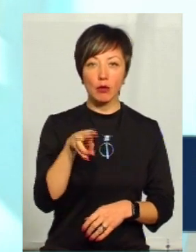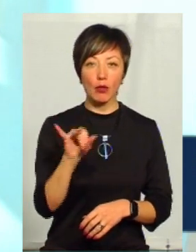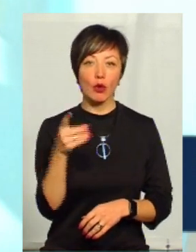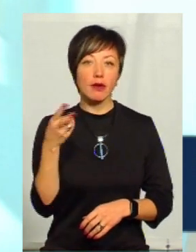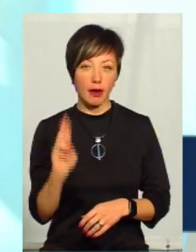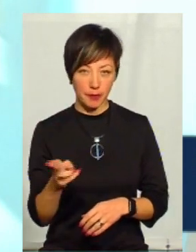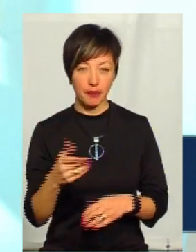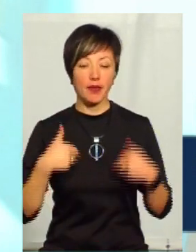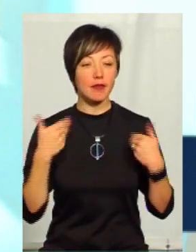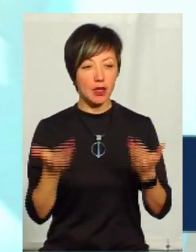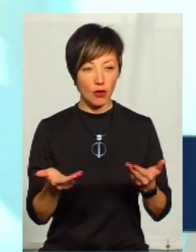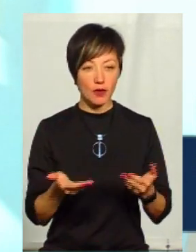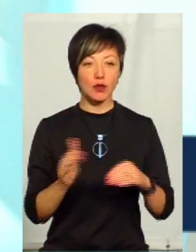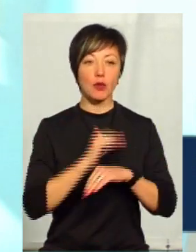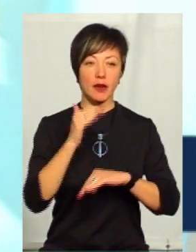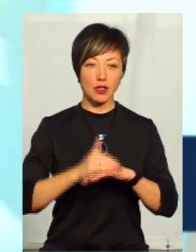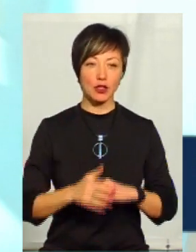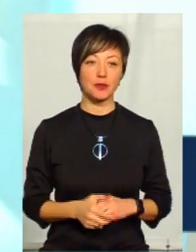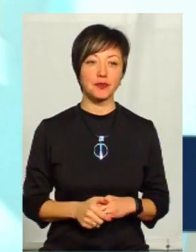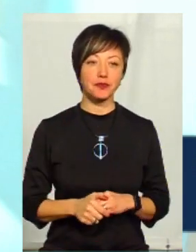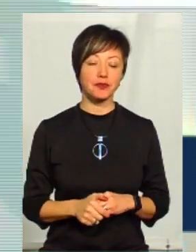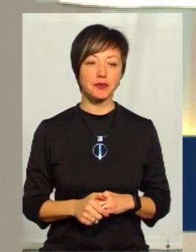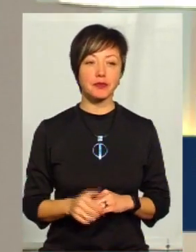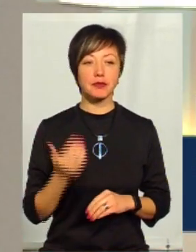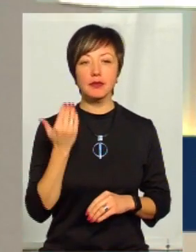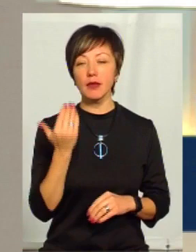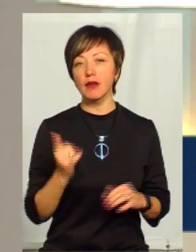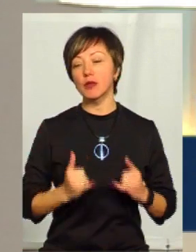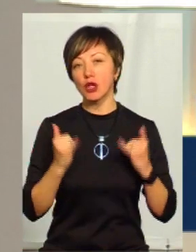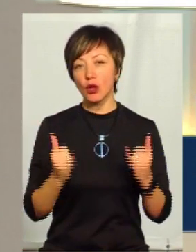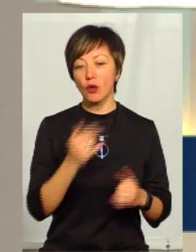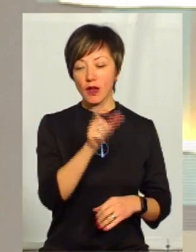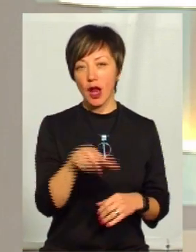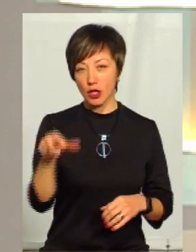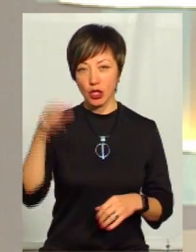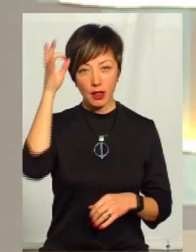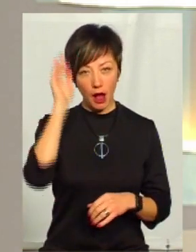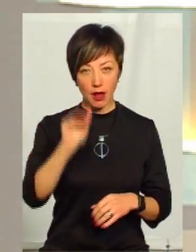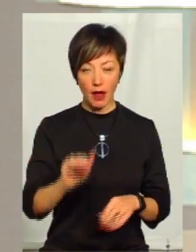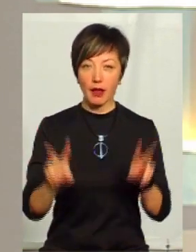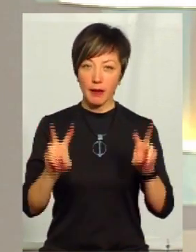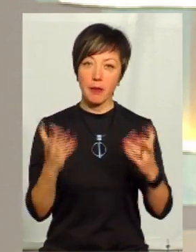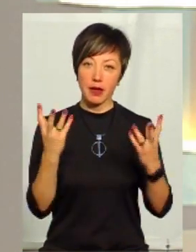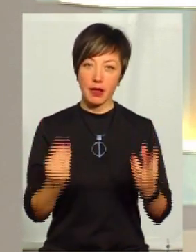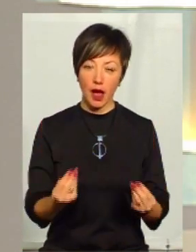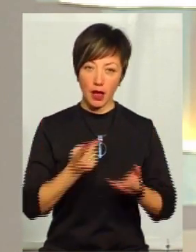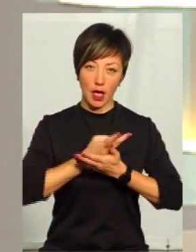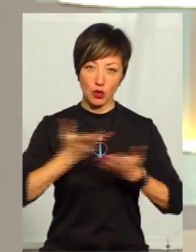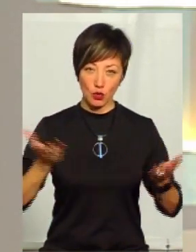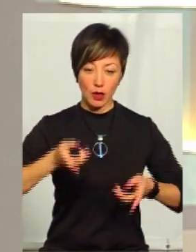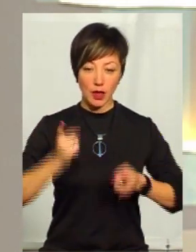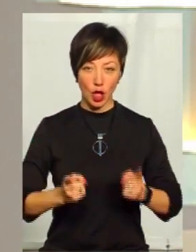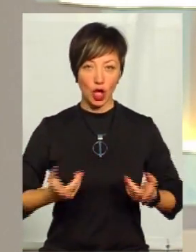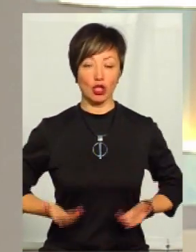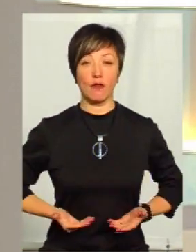Вітаюся, пане Олексію. Доброго дня. Доброго вечора. Вам, шановні глядачі, нагадаю, що тема дня транслюється